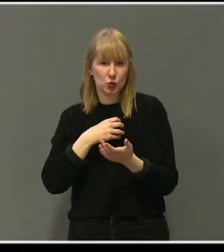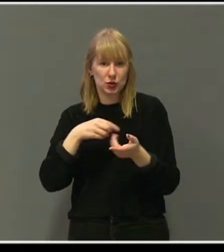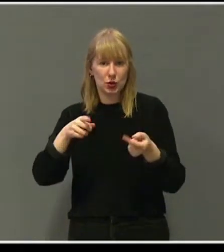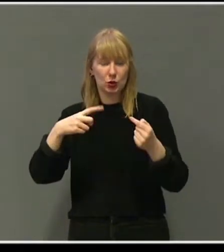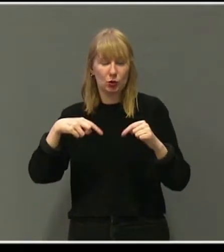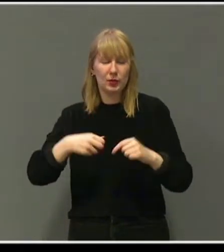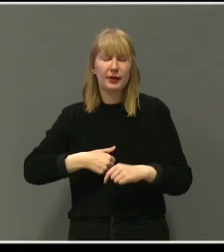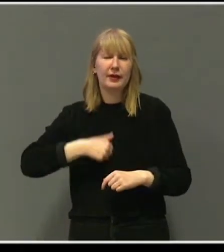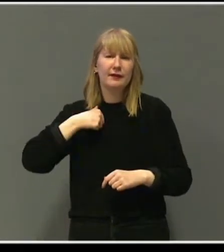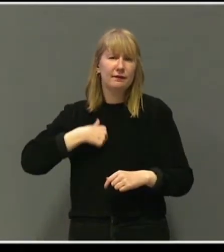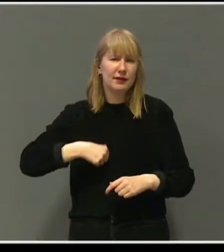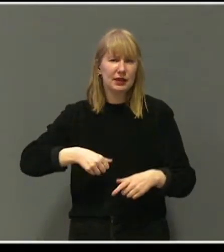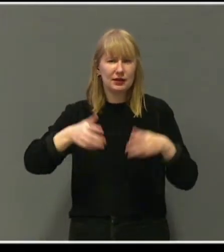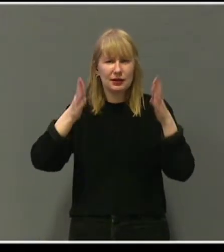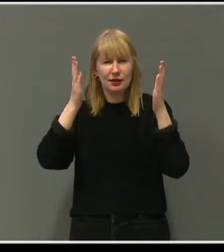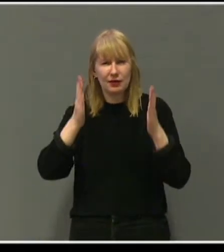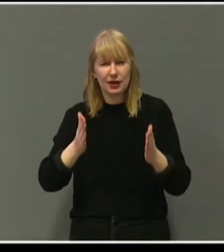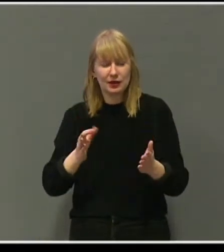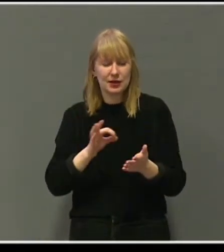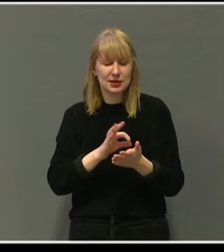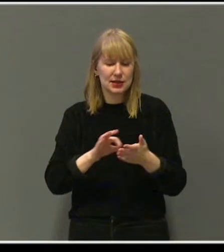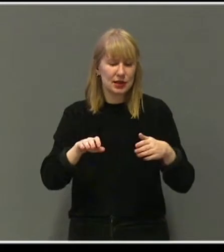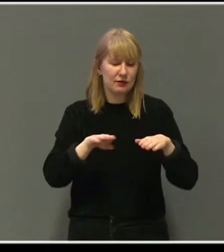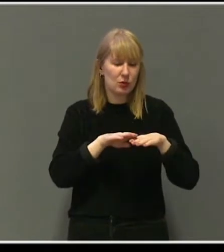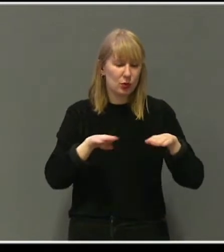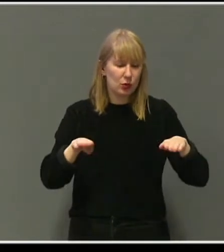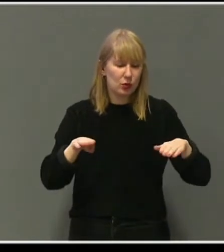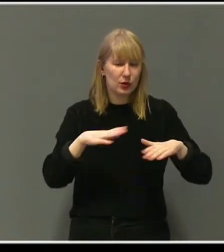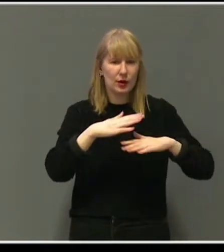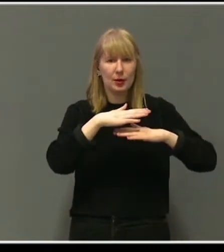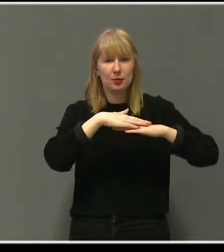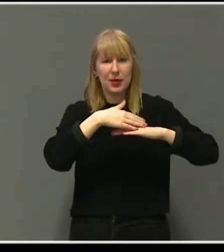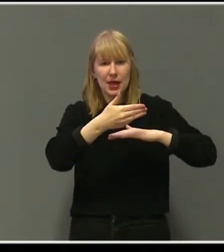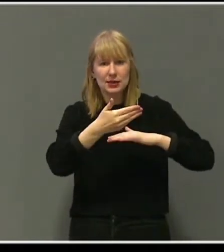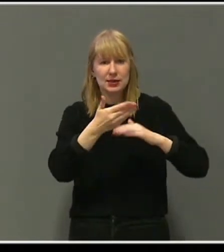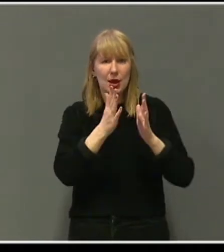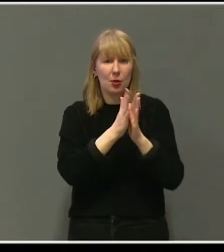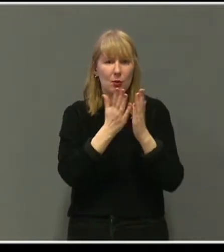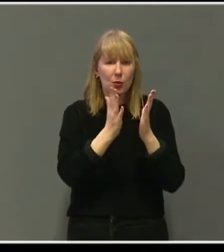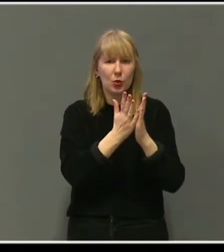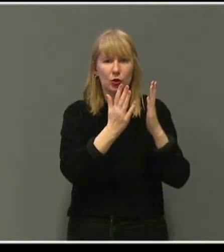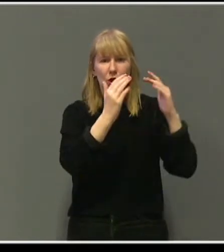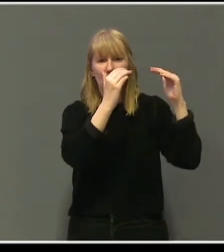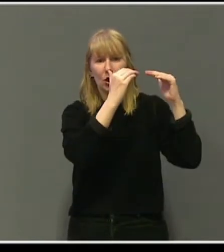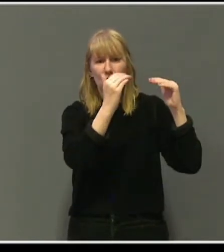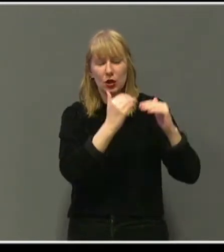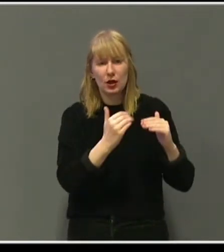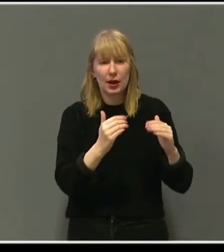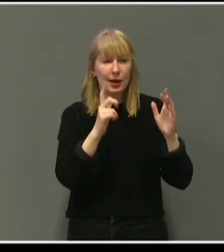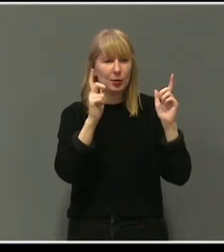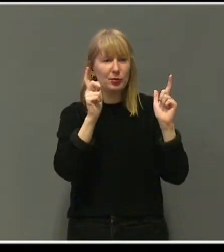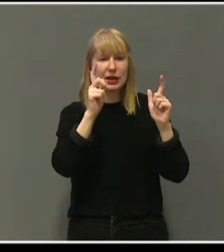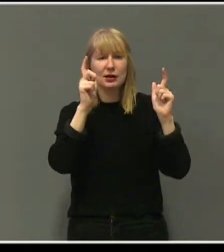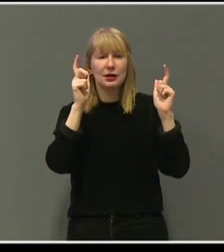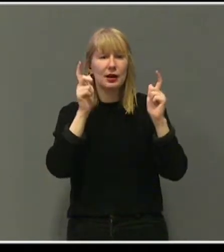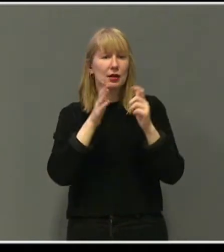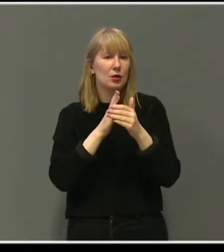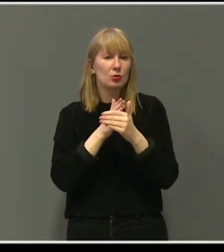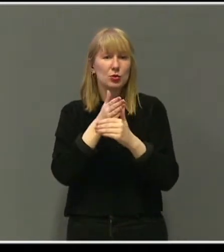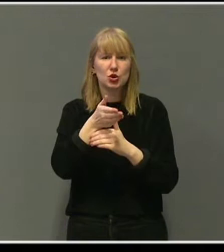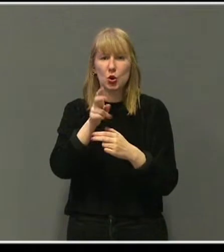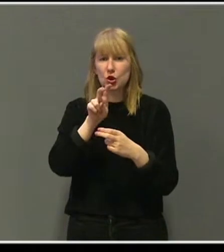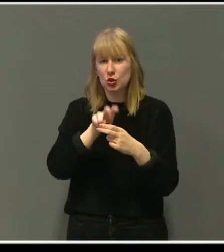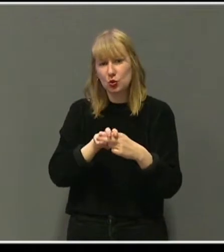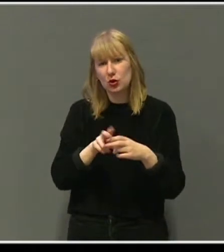Hvite vegger, et skrivebord, en PC, en hylle med bøker, et bilde på veggen, en besøksstol